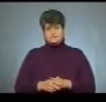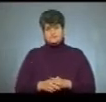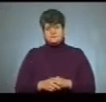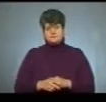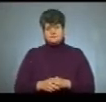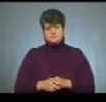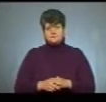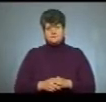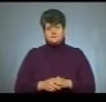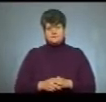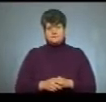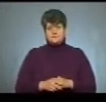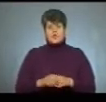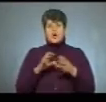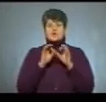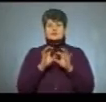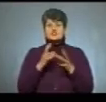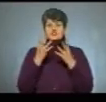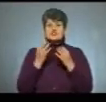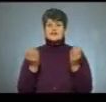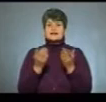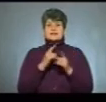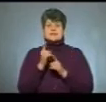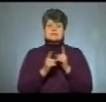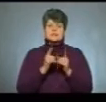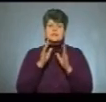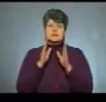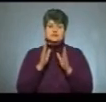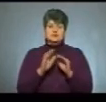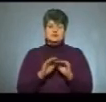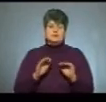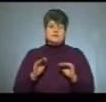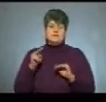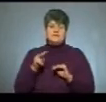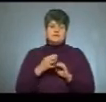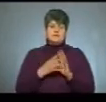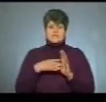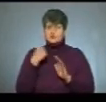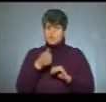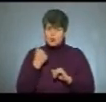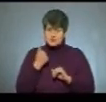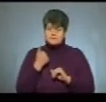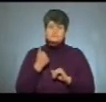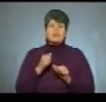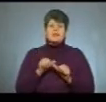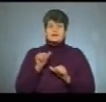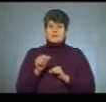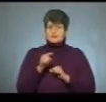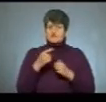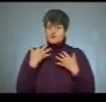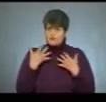ЗНО. Розкажіть, ще які зміни очікують абітурієнтів у 2019 році? Ну, крім тих, що вже